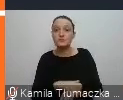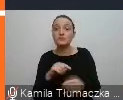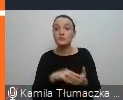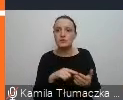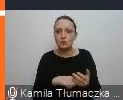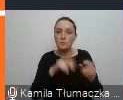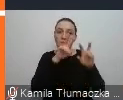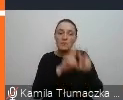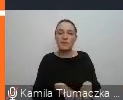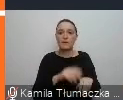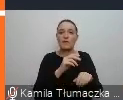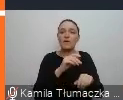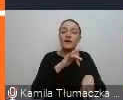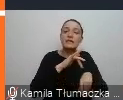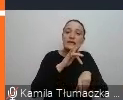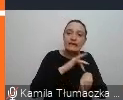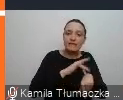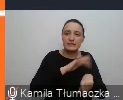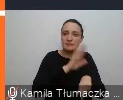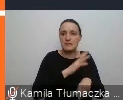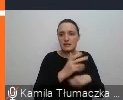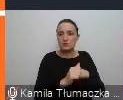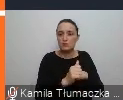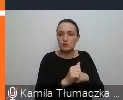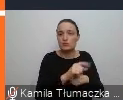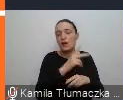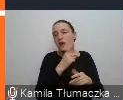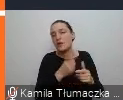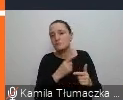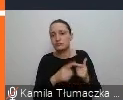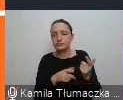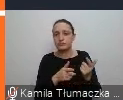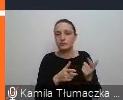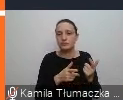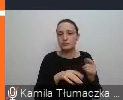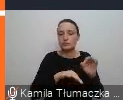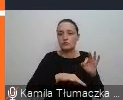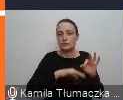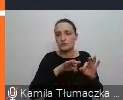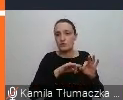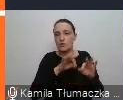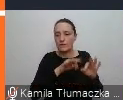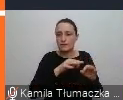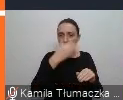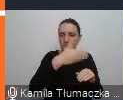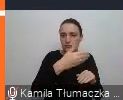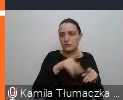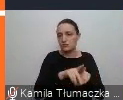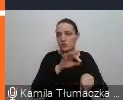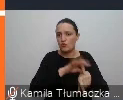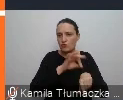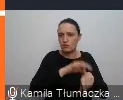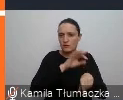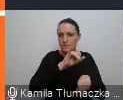są skuteczne lub powołuje się na kilka wystąpień naszych moich przedmówców, na przykład pani doktor z